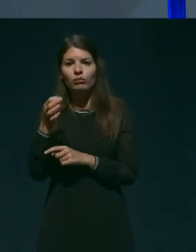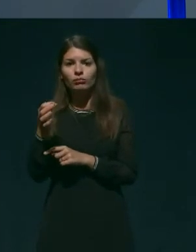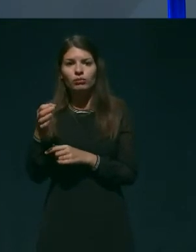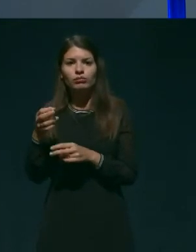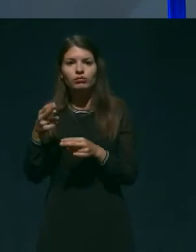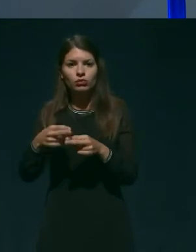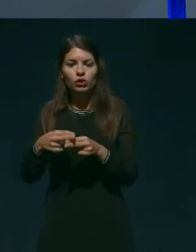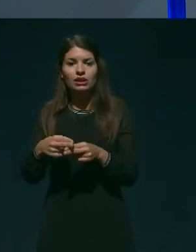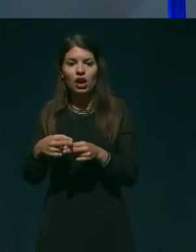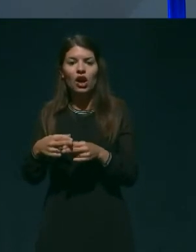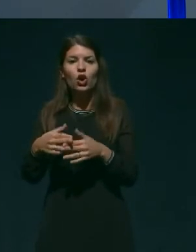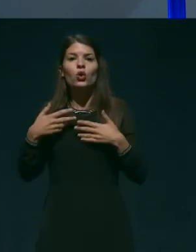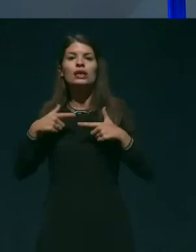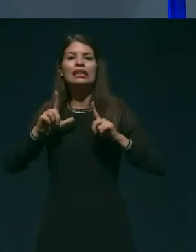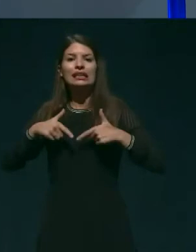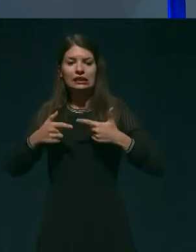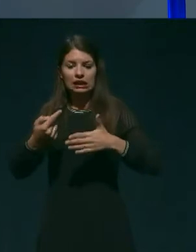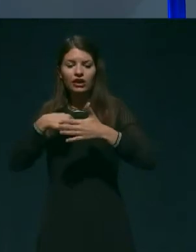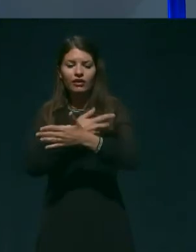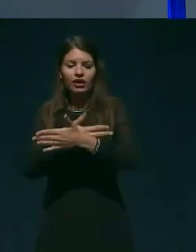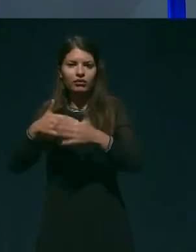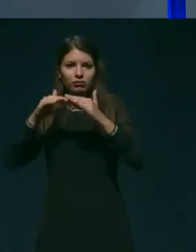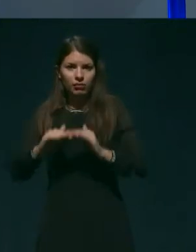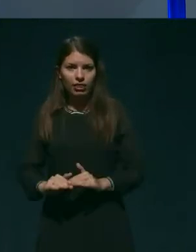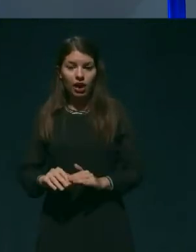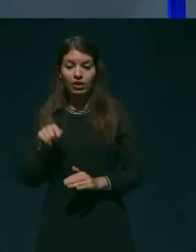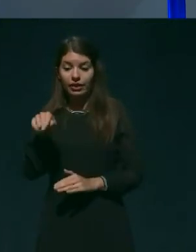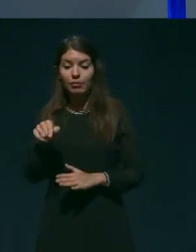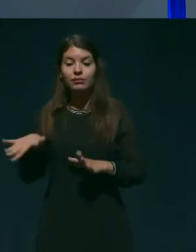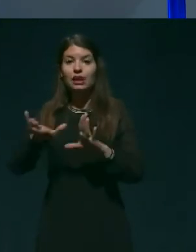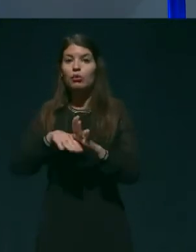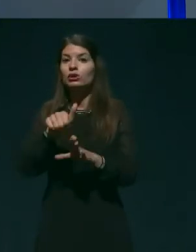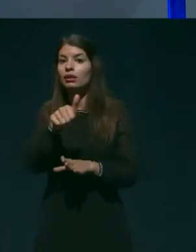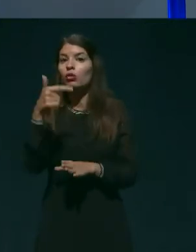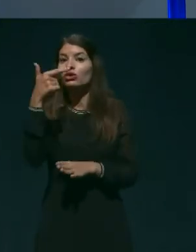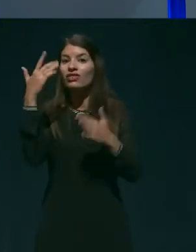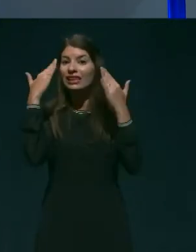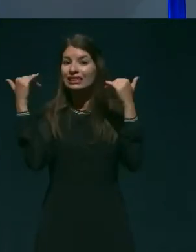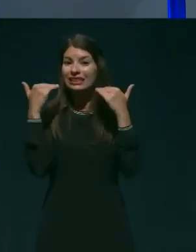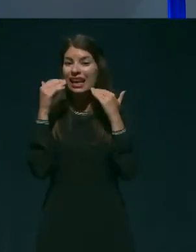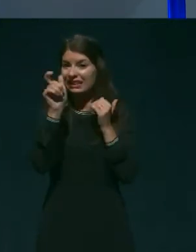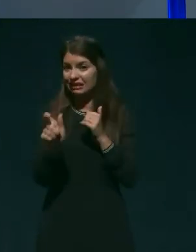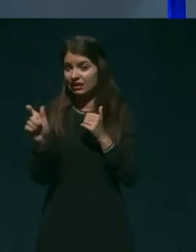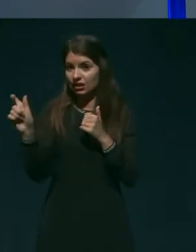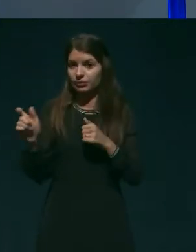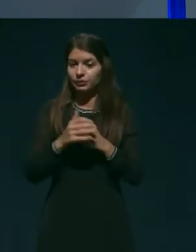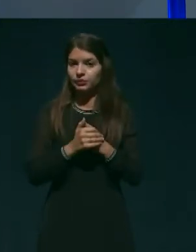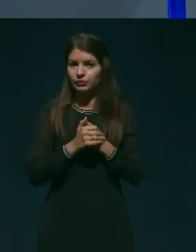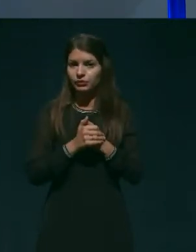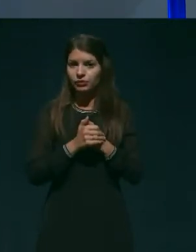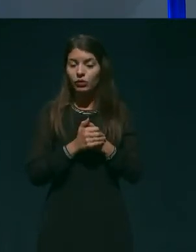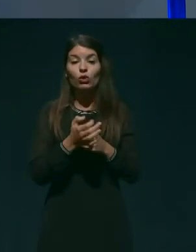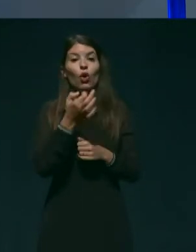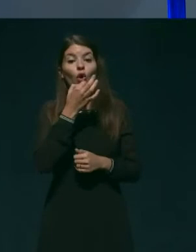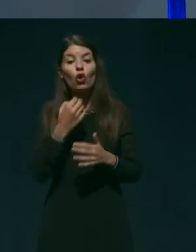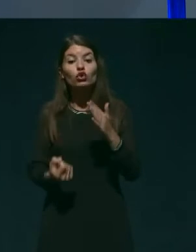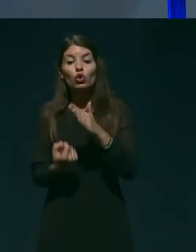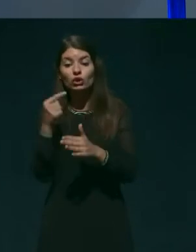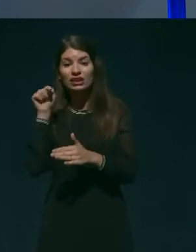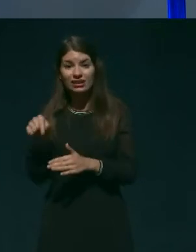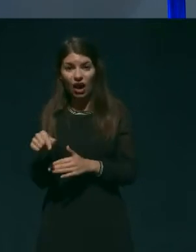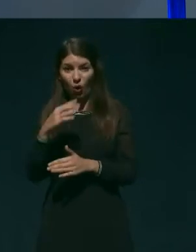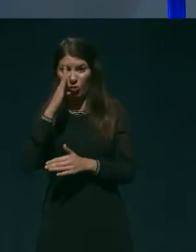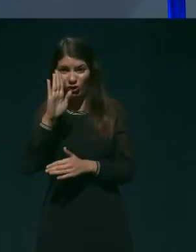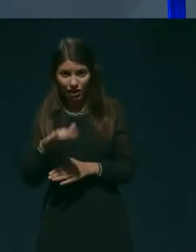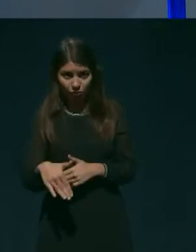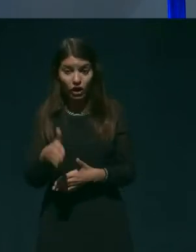sredi noči, tam sta pa dve sestri, naprimer, to govorim za okužene. Kada se tako poslapšanje zgodi sredi noči,